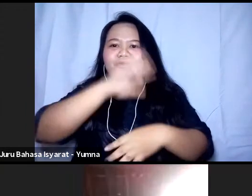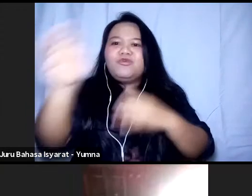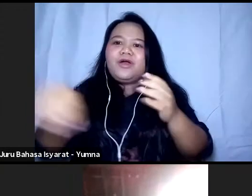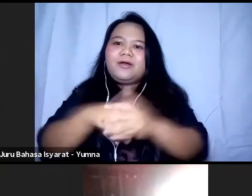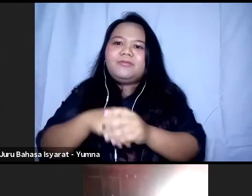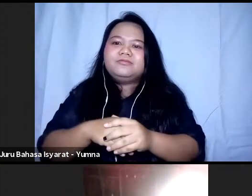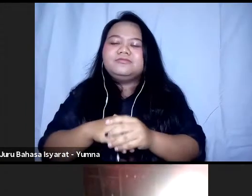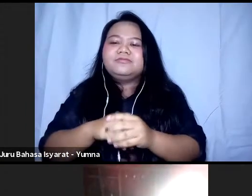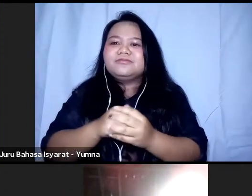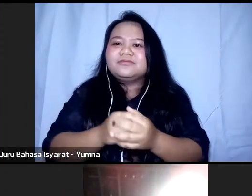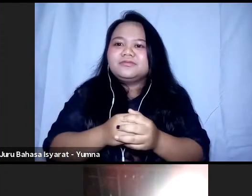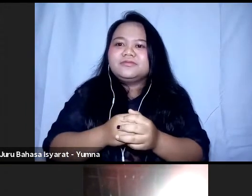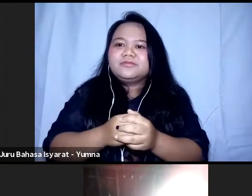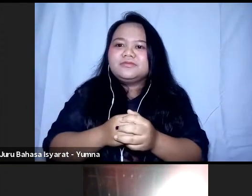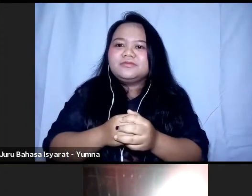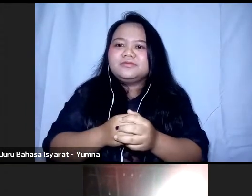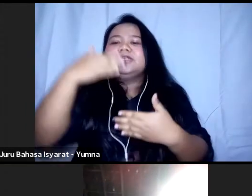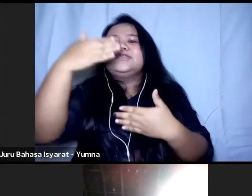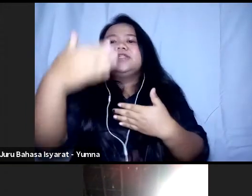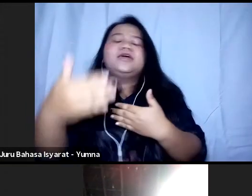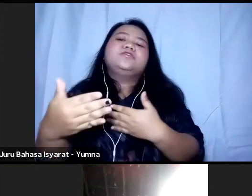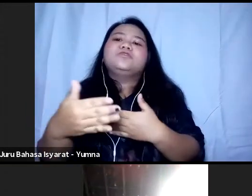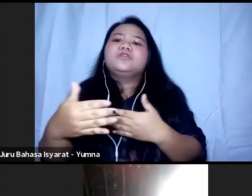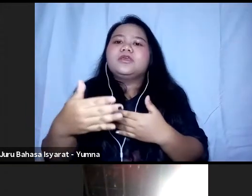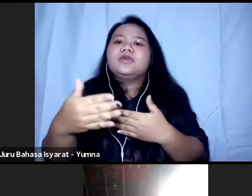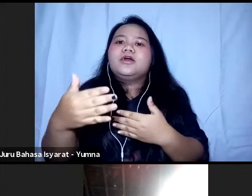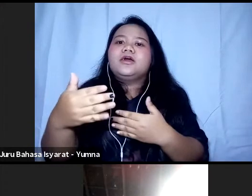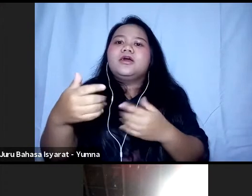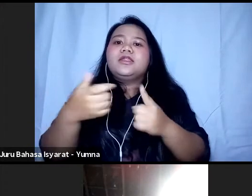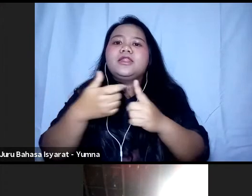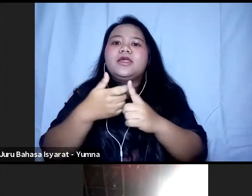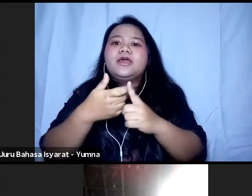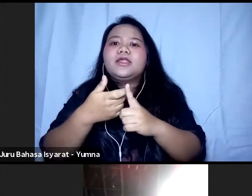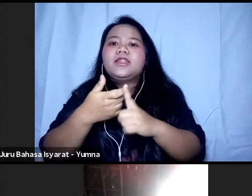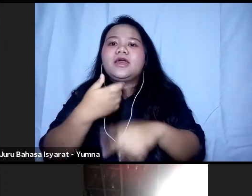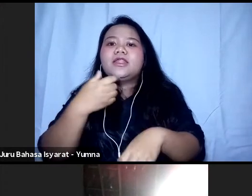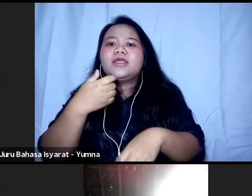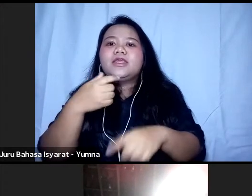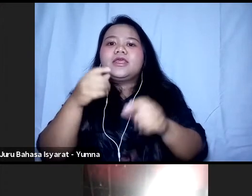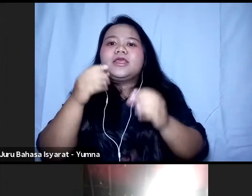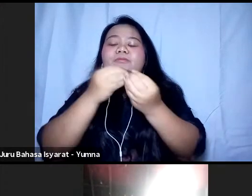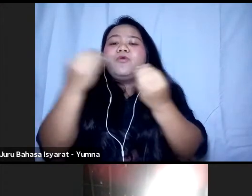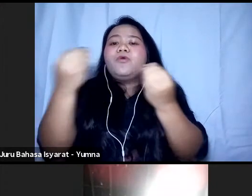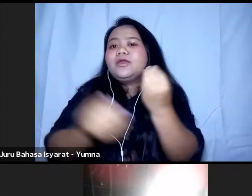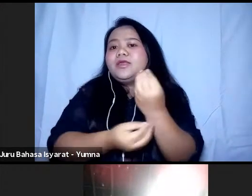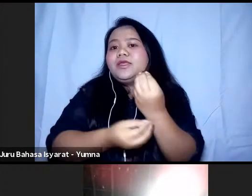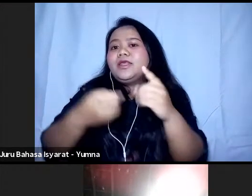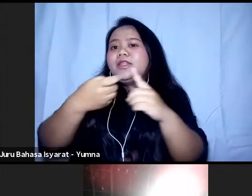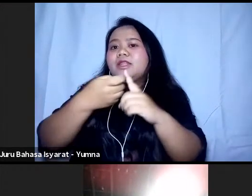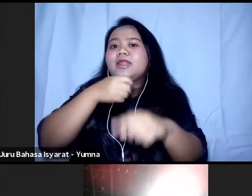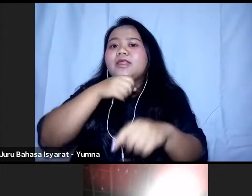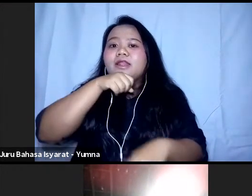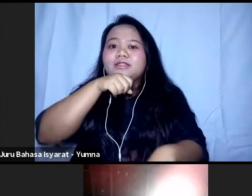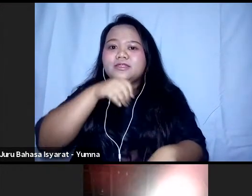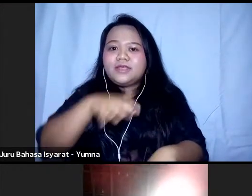Untuk selanjutnya, disini saya mewakili dari lansia